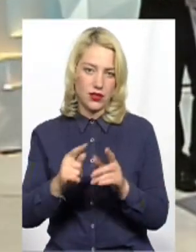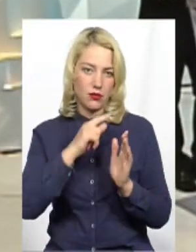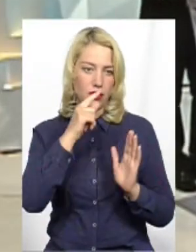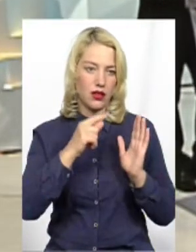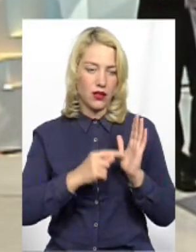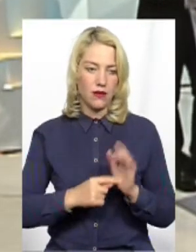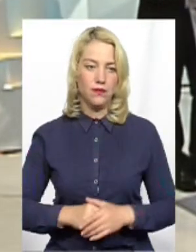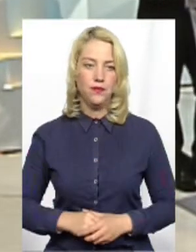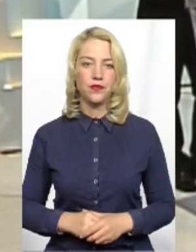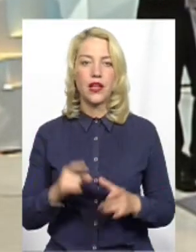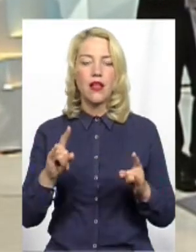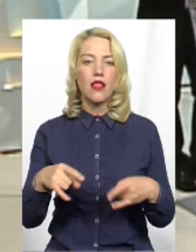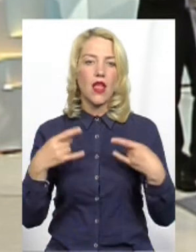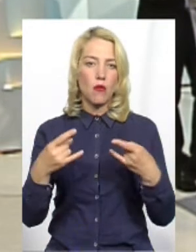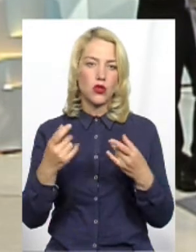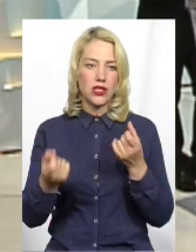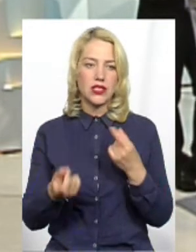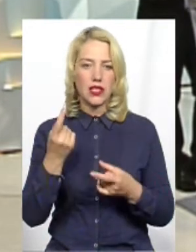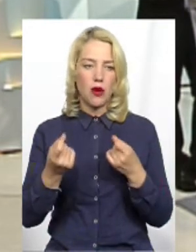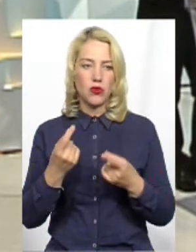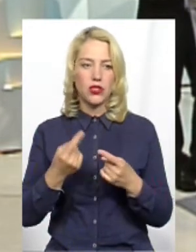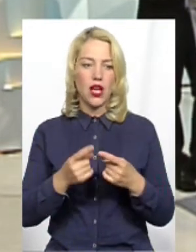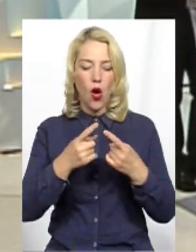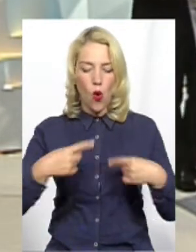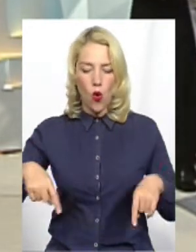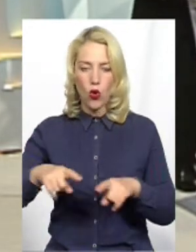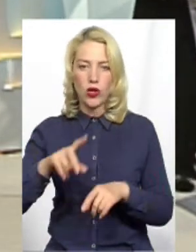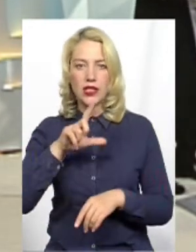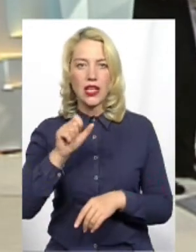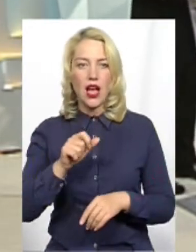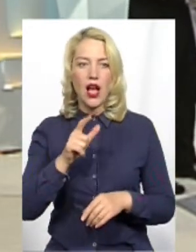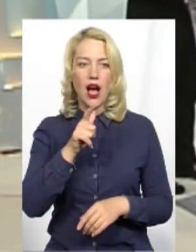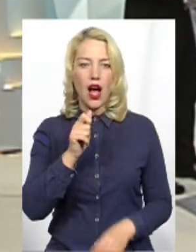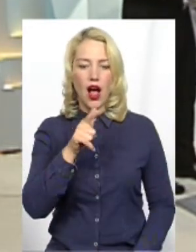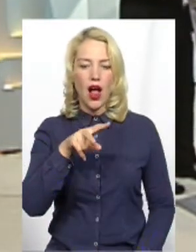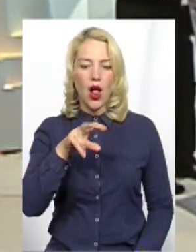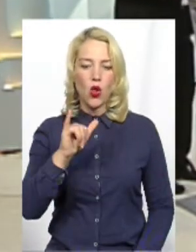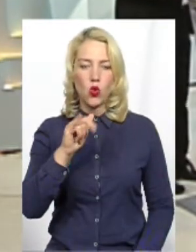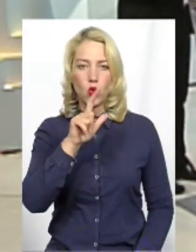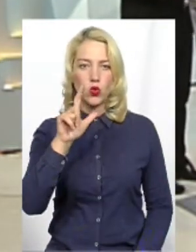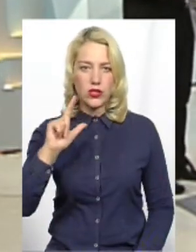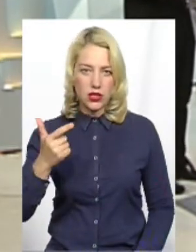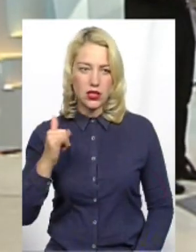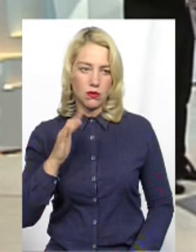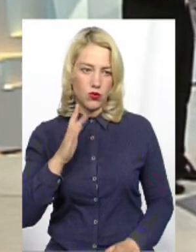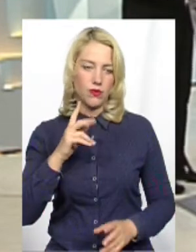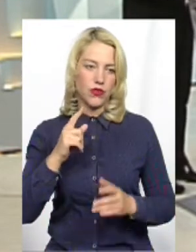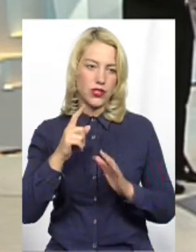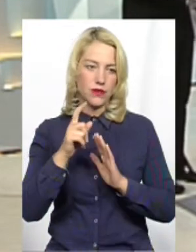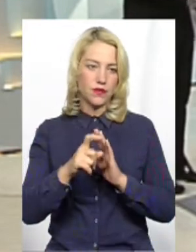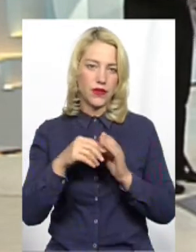Зараз на моніторі перед вами з'являються виклики округу за галузями. Визначіться, будь ласка, із галузю і озвучимо питання.